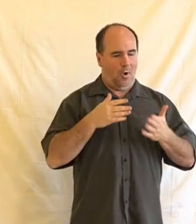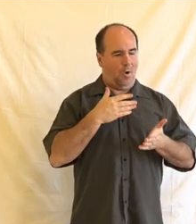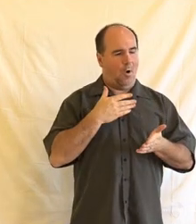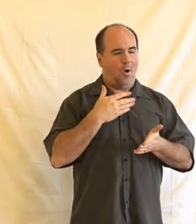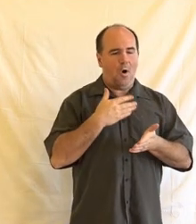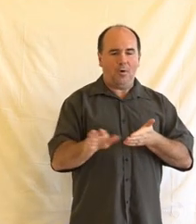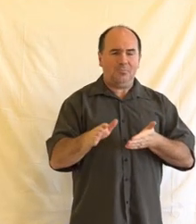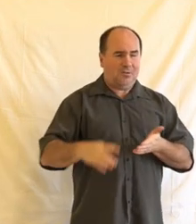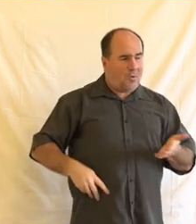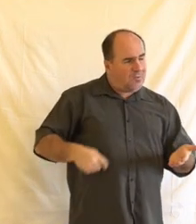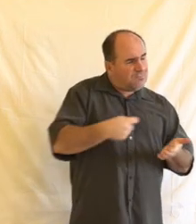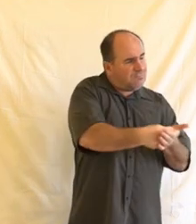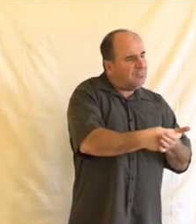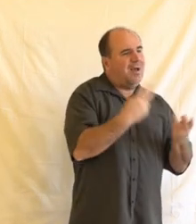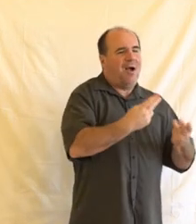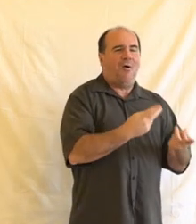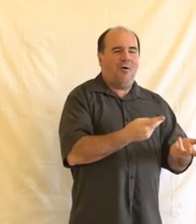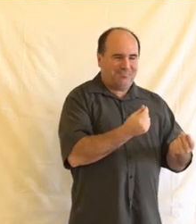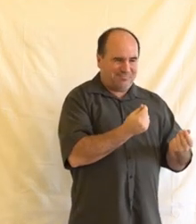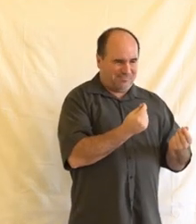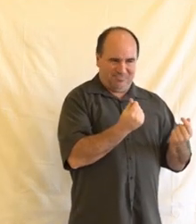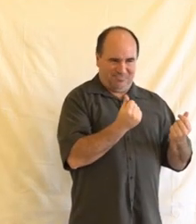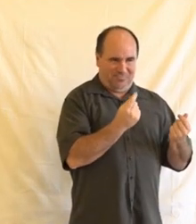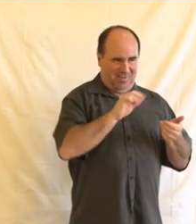údaji by mohli vlastně jenom buď velmi bohatí lidé, kteří